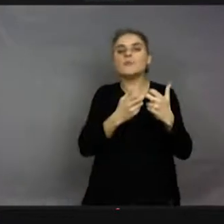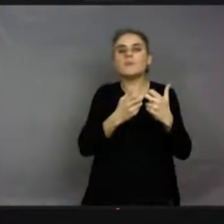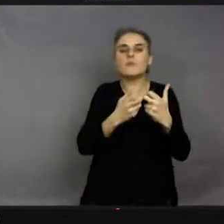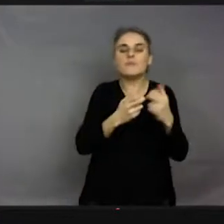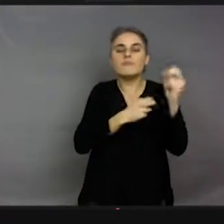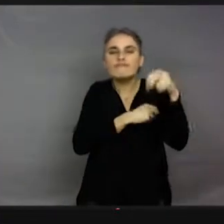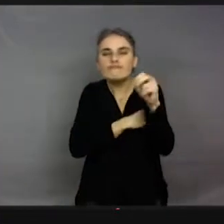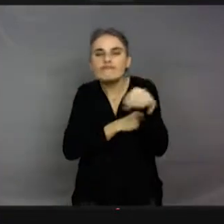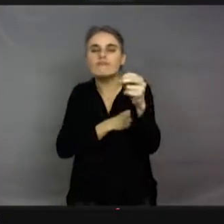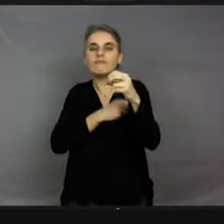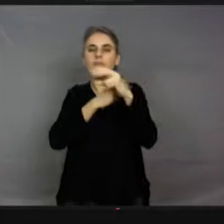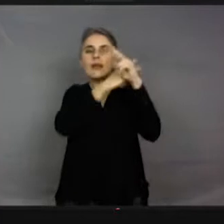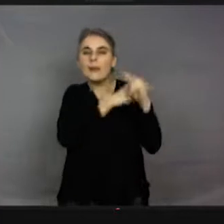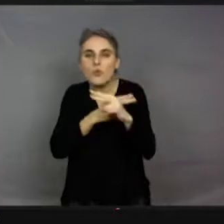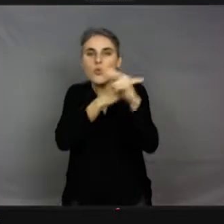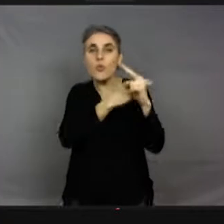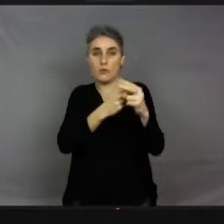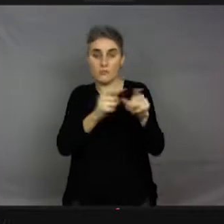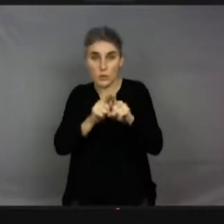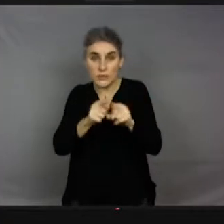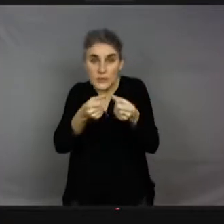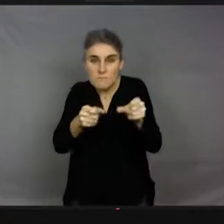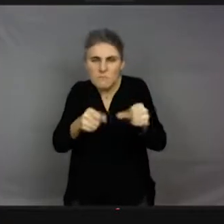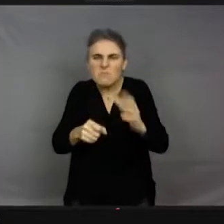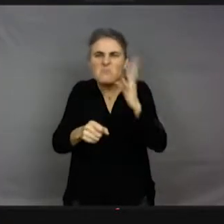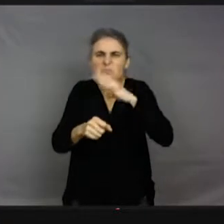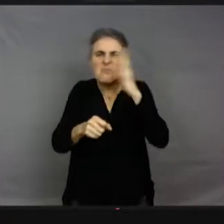Il y des mouches qui sont aquatiques et il y aussi plein de punaises aquatiques. Et parmi ces punaises,